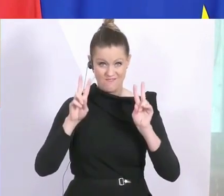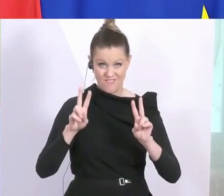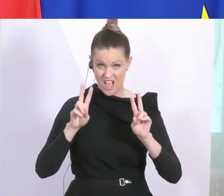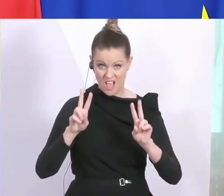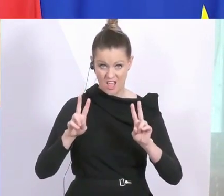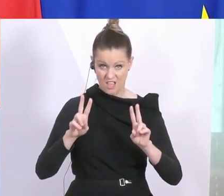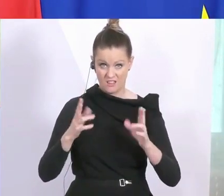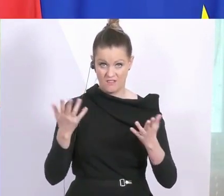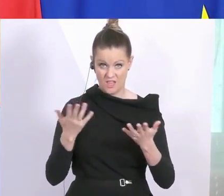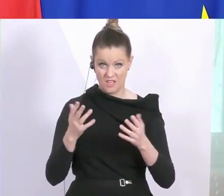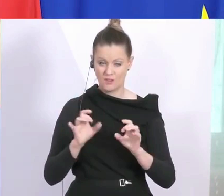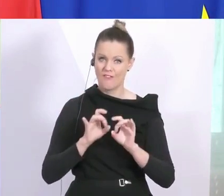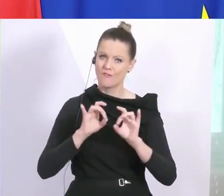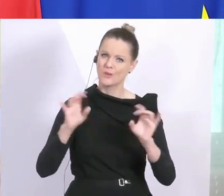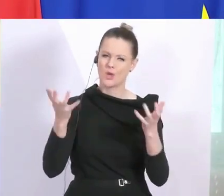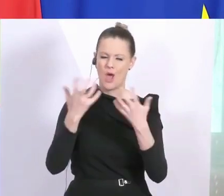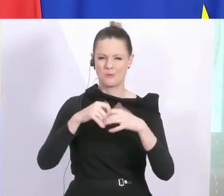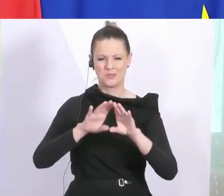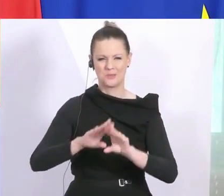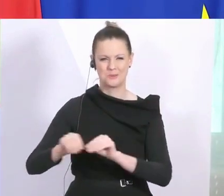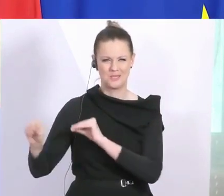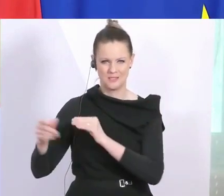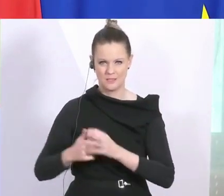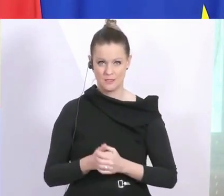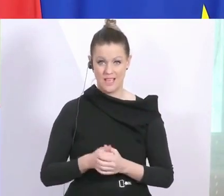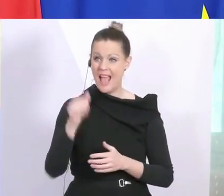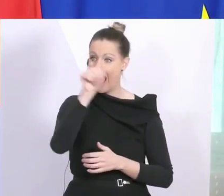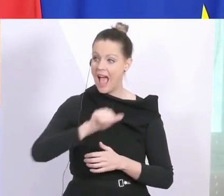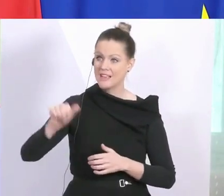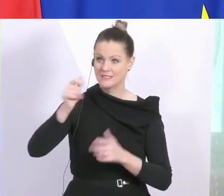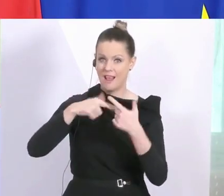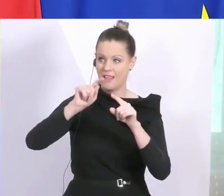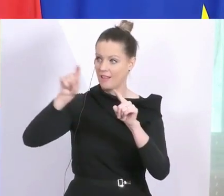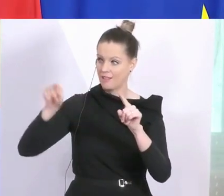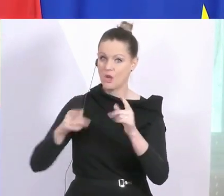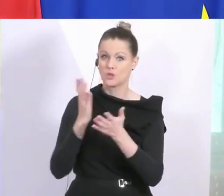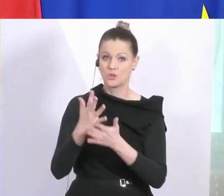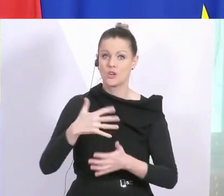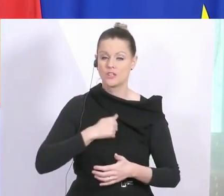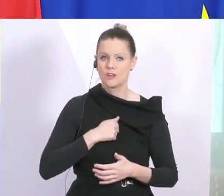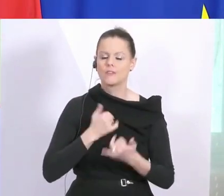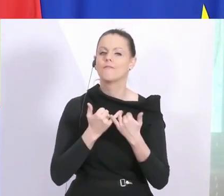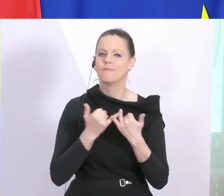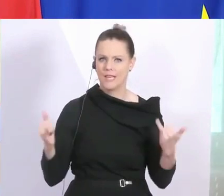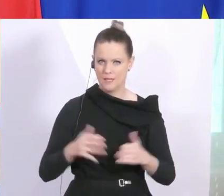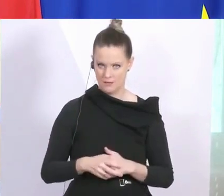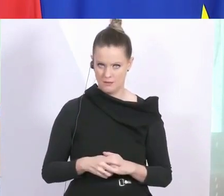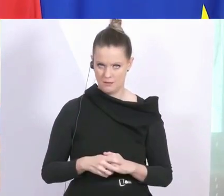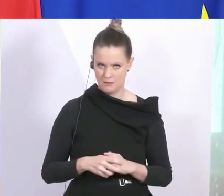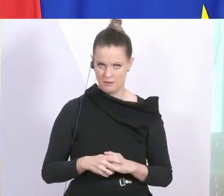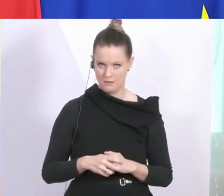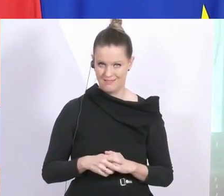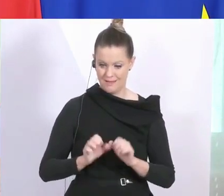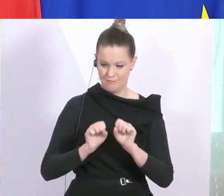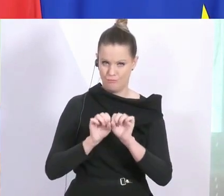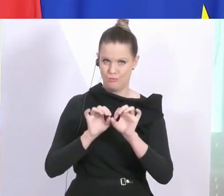rottet sich nicht von alleine aus. Die asiatischen Länder, die es geschafft haben, die haben es geschafft, dass die